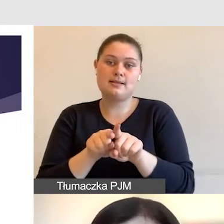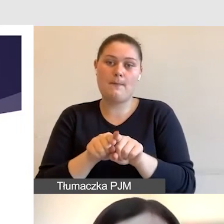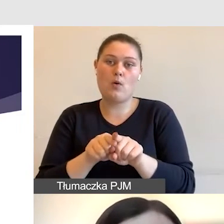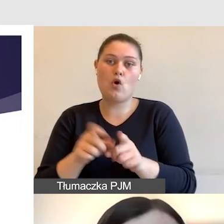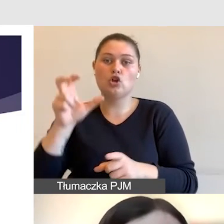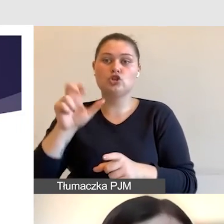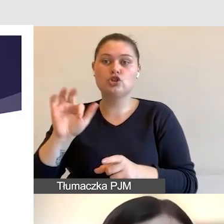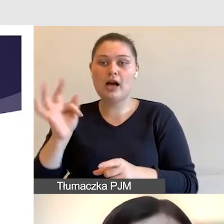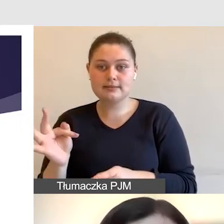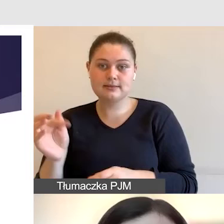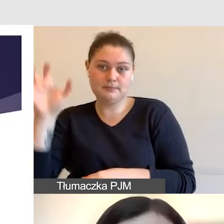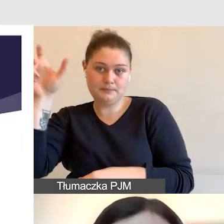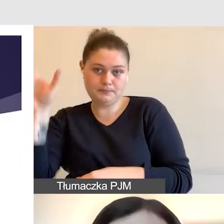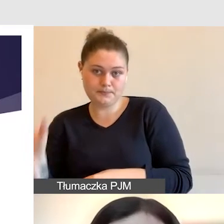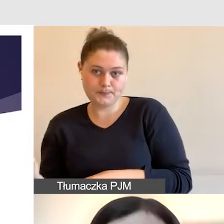przesuwać.